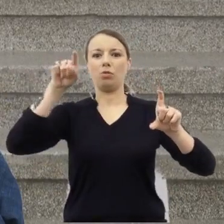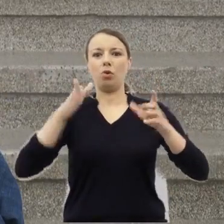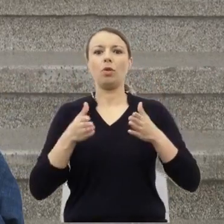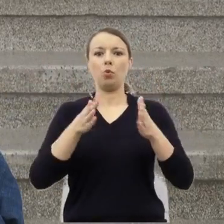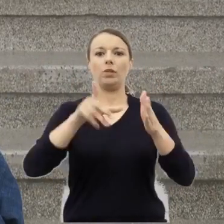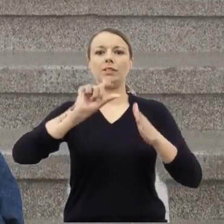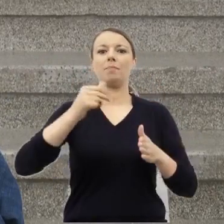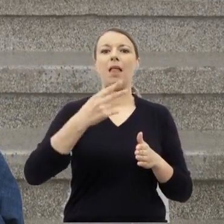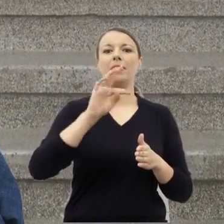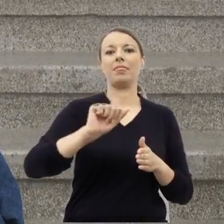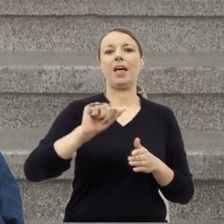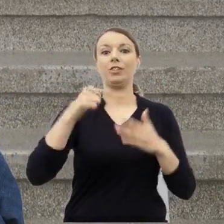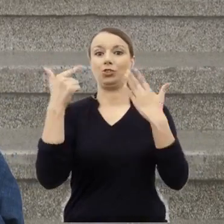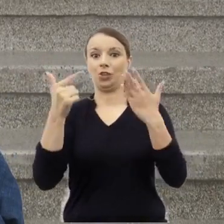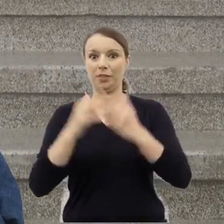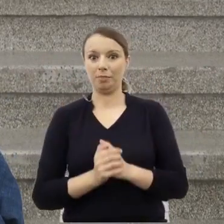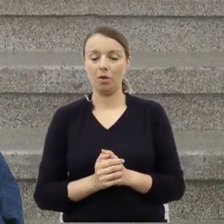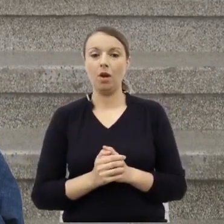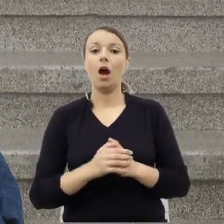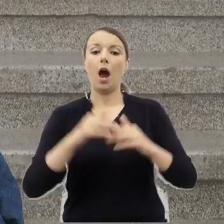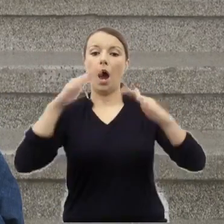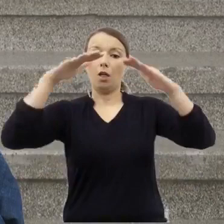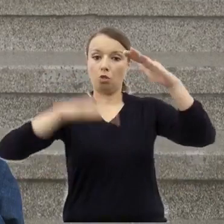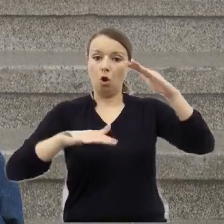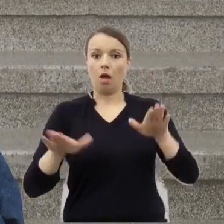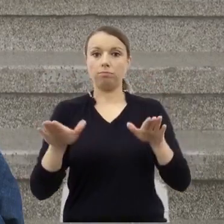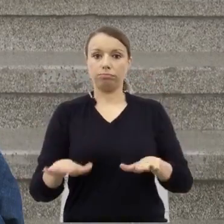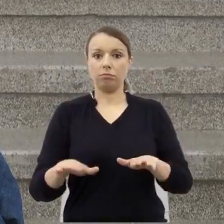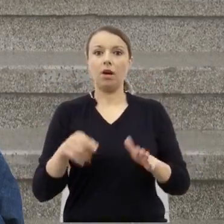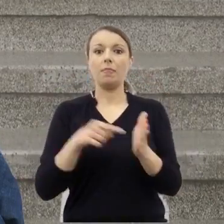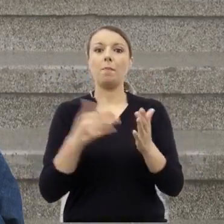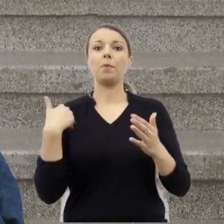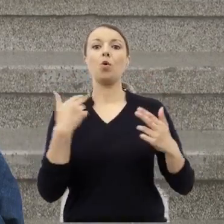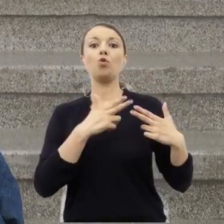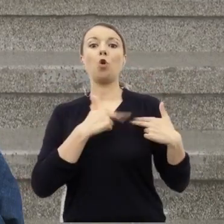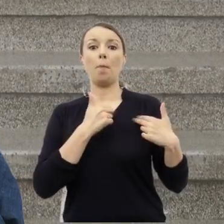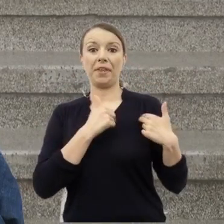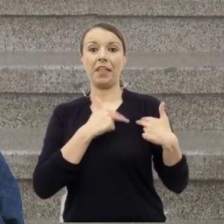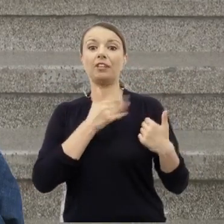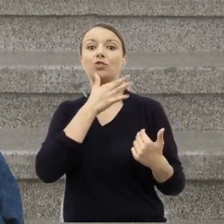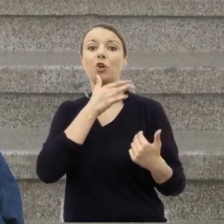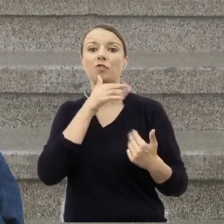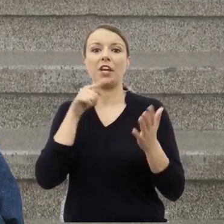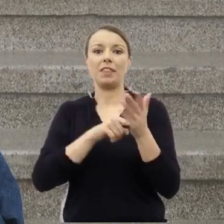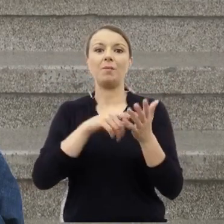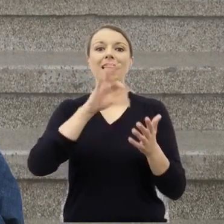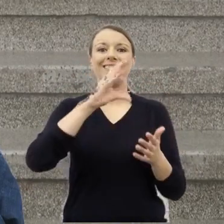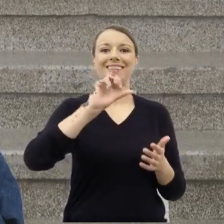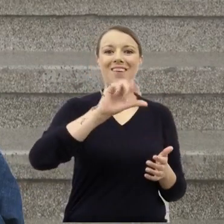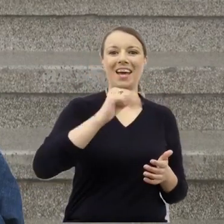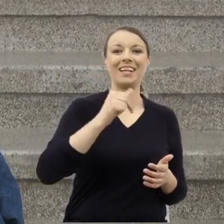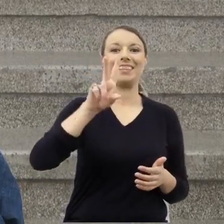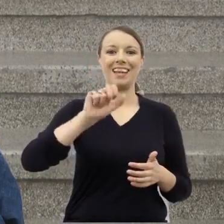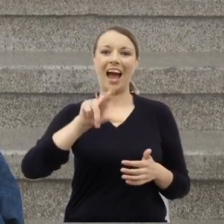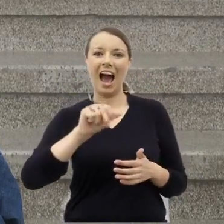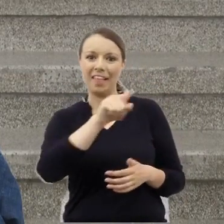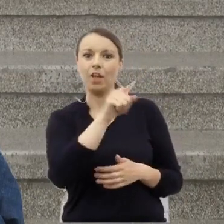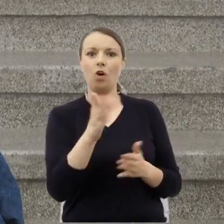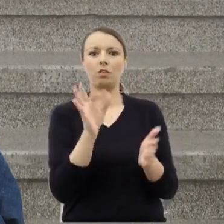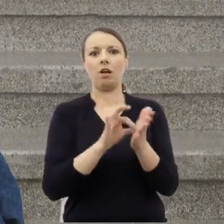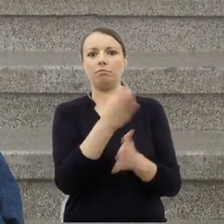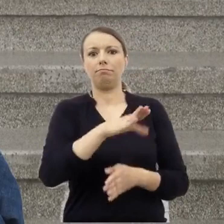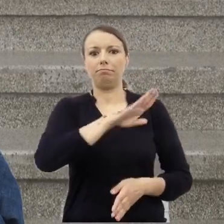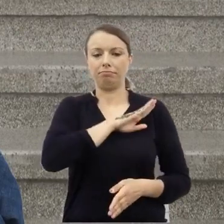pierwszym piętrze był komitet żydowski z Sewerynem Kachanek, który zginie w Pogromie, a na parterze była kuchnia